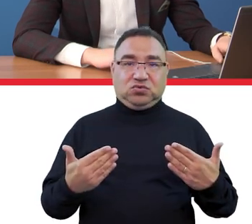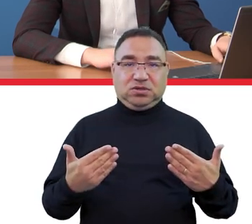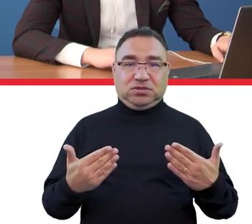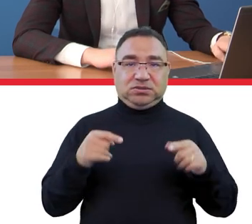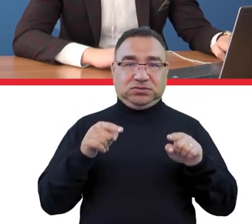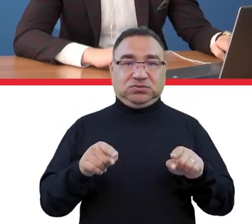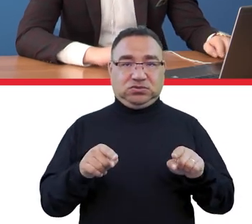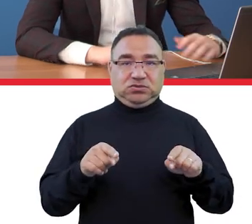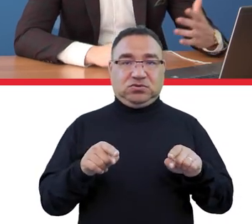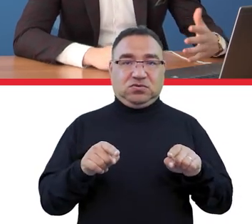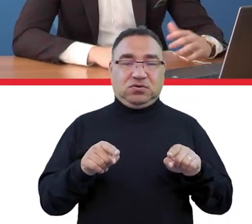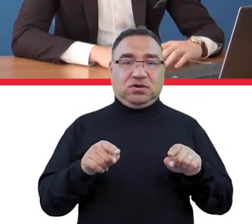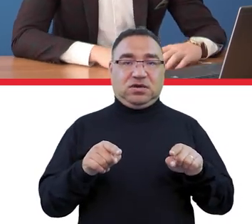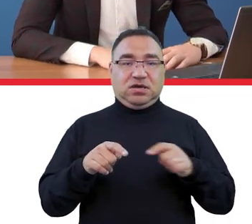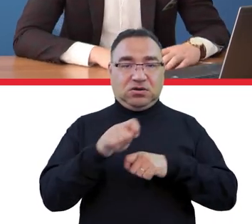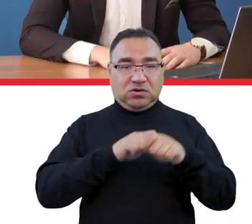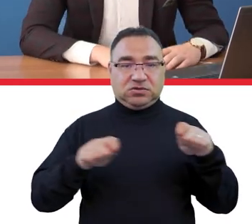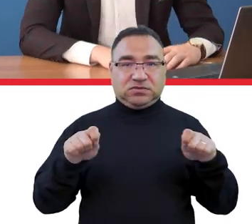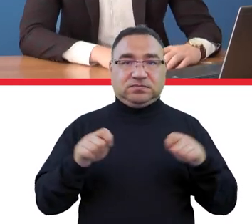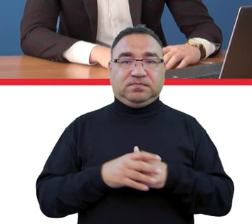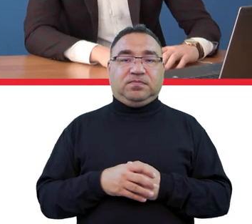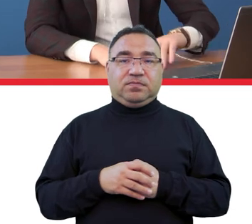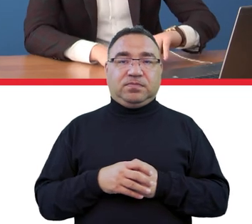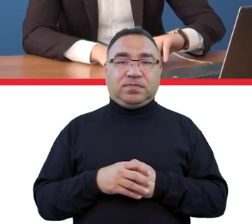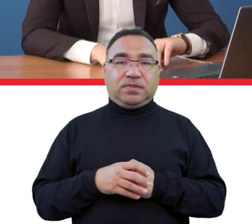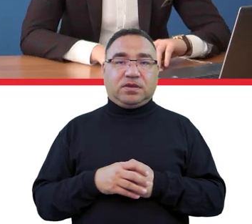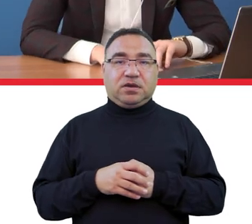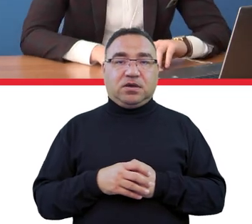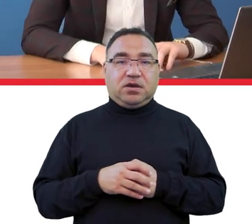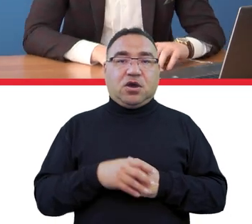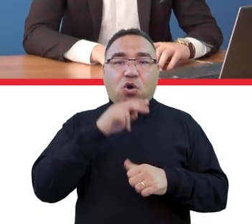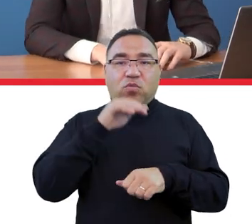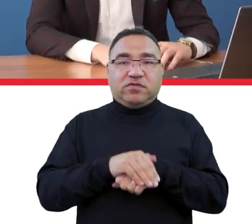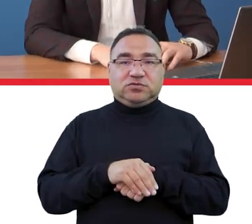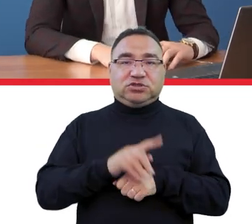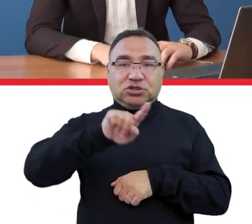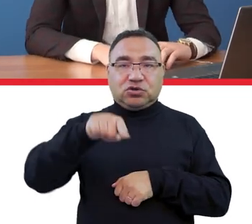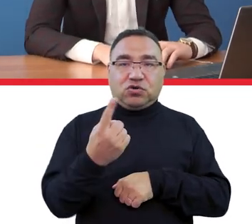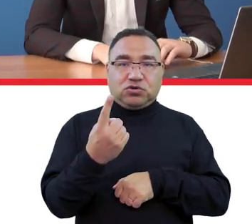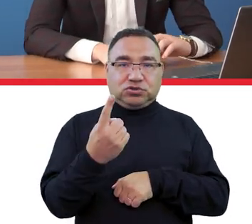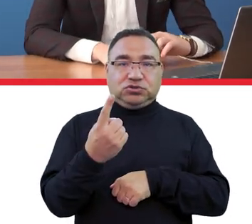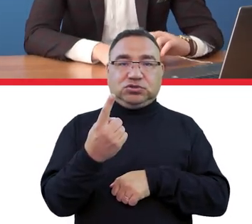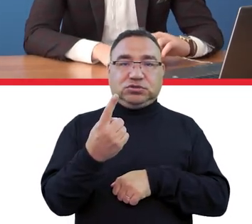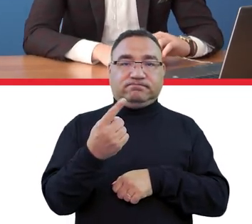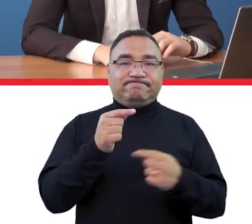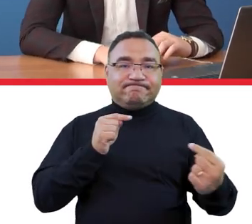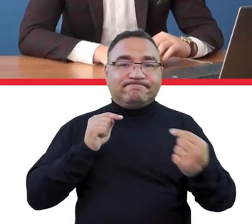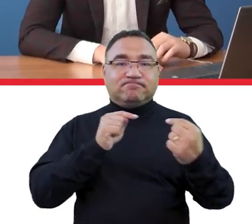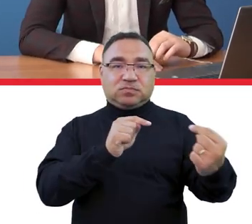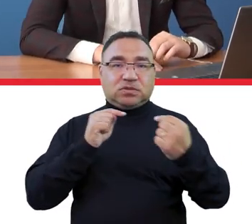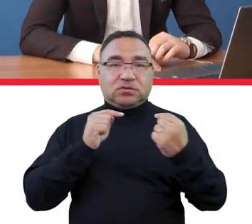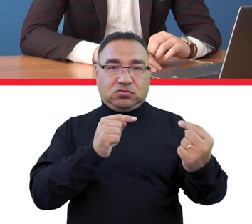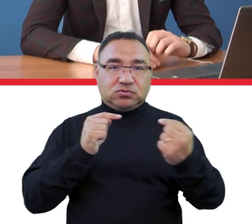rozwiązanie panie ministrze umówiliśmy się że godzinę nam zajmie nasza